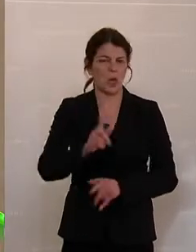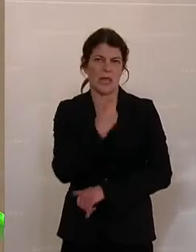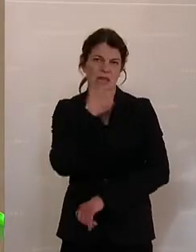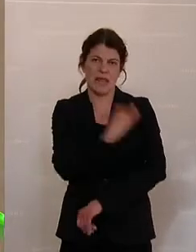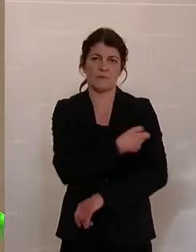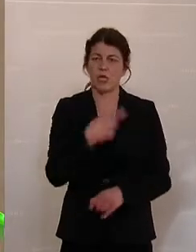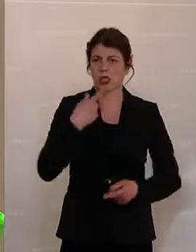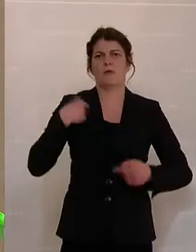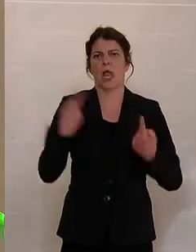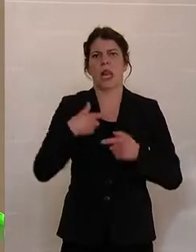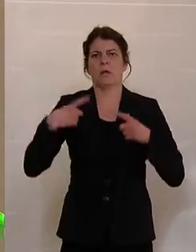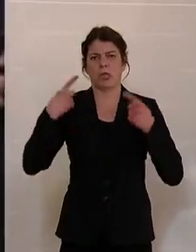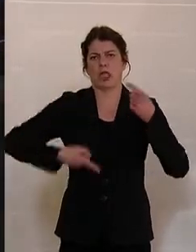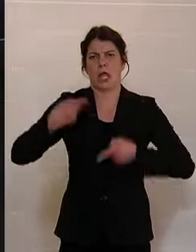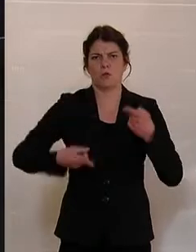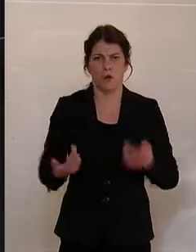in einer Diktatur.